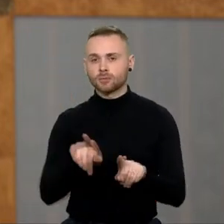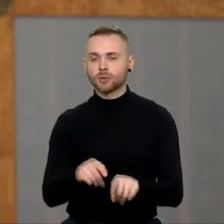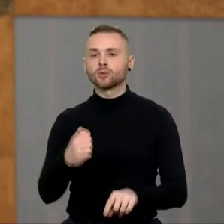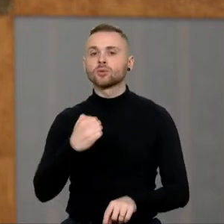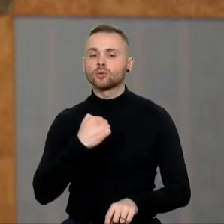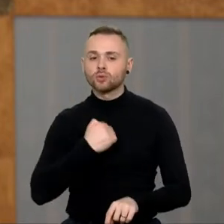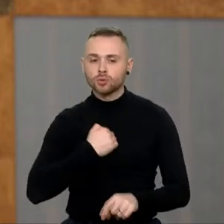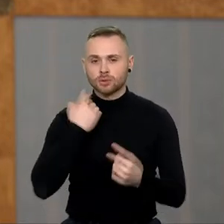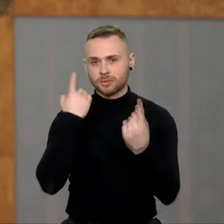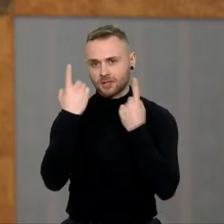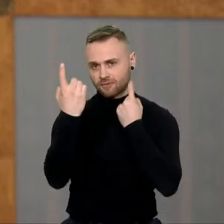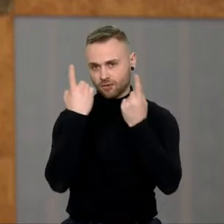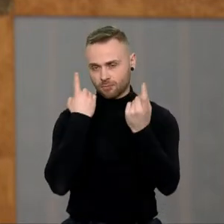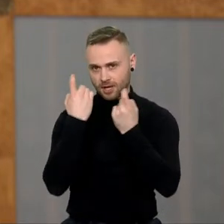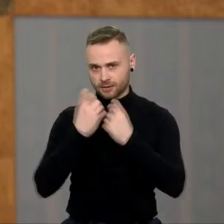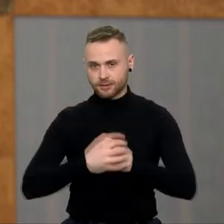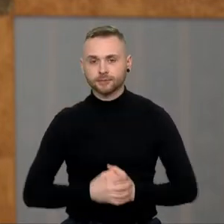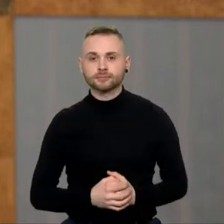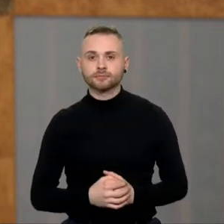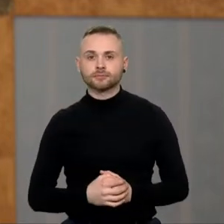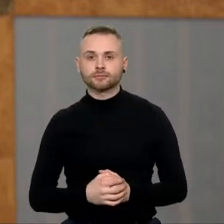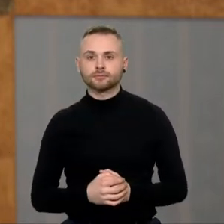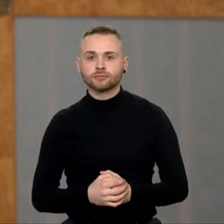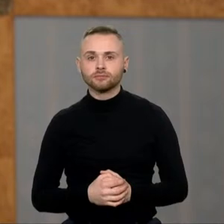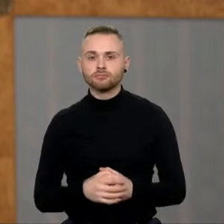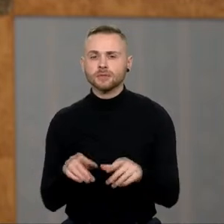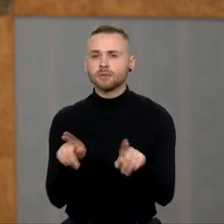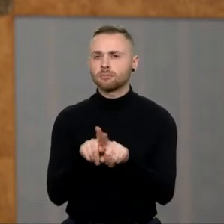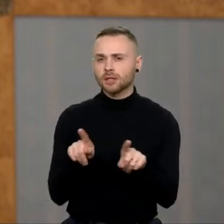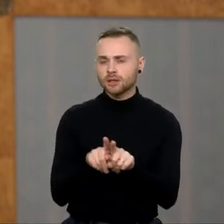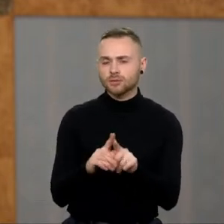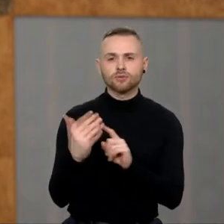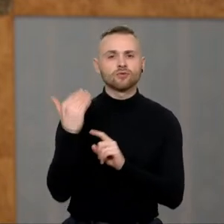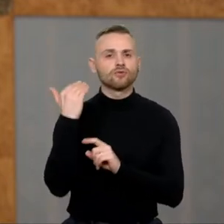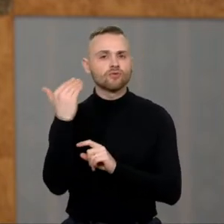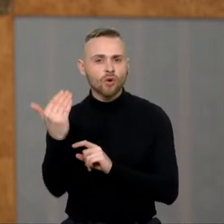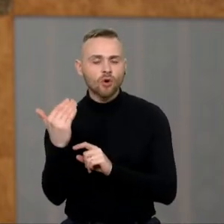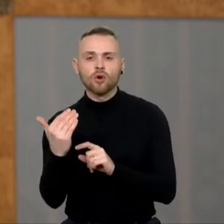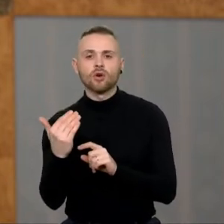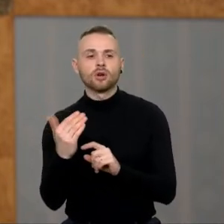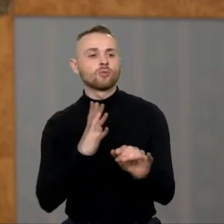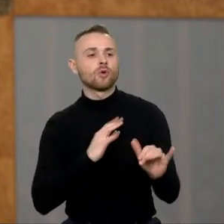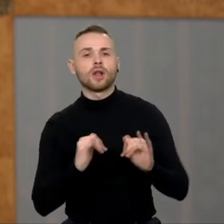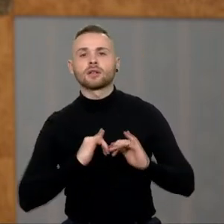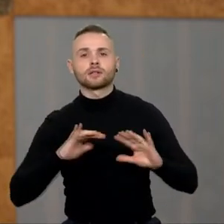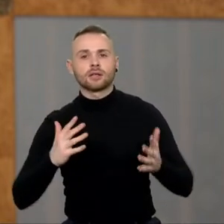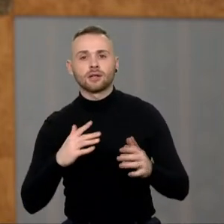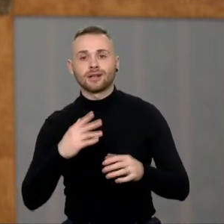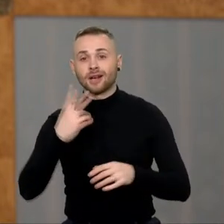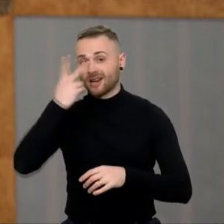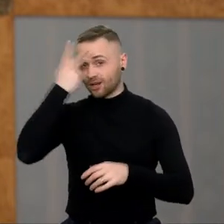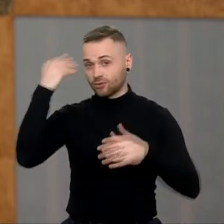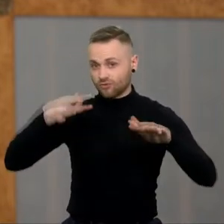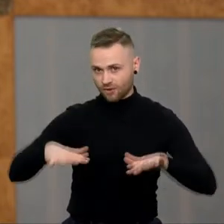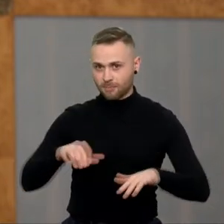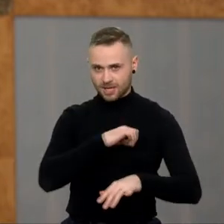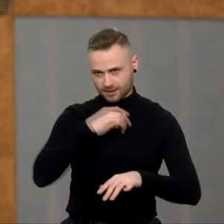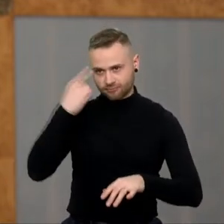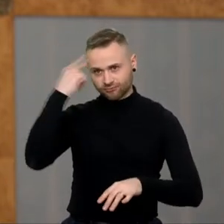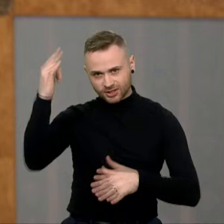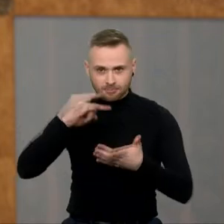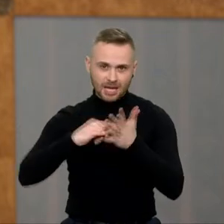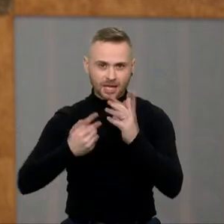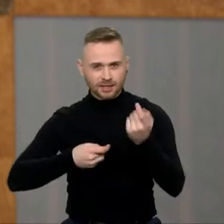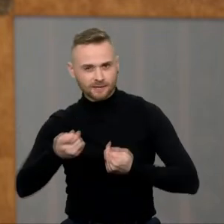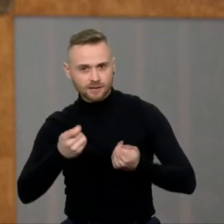panašaus pobūdžio incidentai yra tiesiog samoningai organizuojami ne Lietuvos Respublikai. Ir